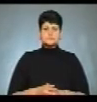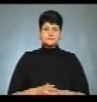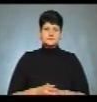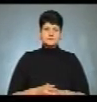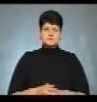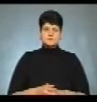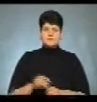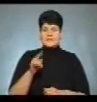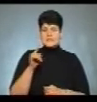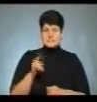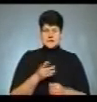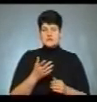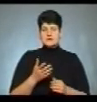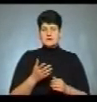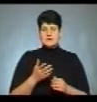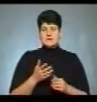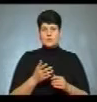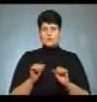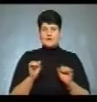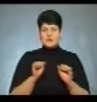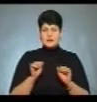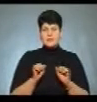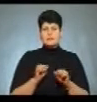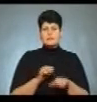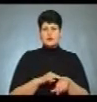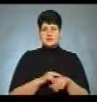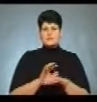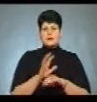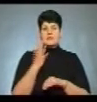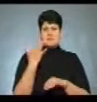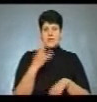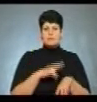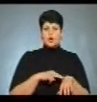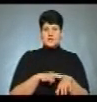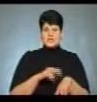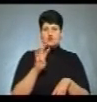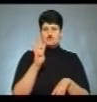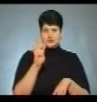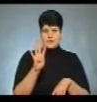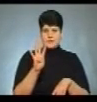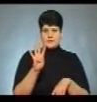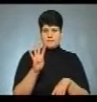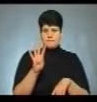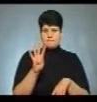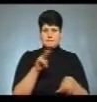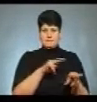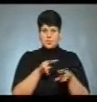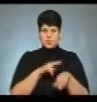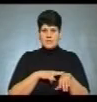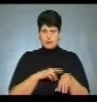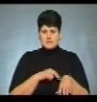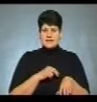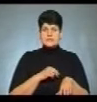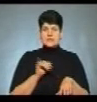З управління Патрульної поліції в Тернопільській області відрежено 5 поліцейських, 4 патрульних поліцейських і